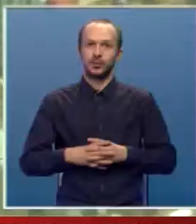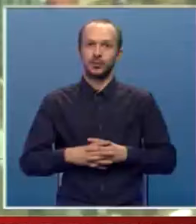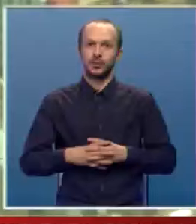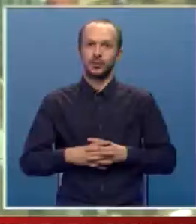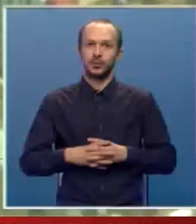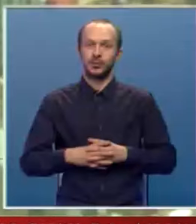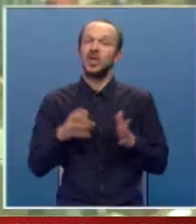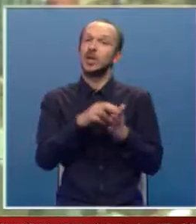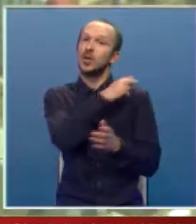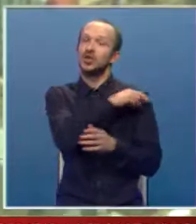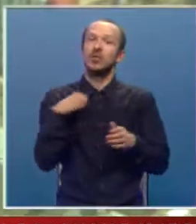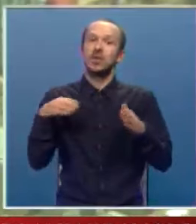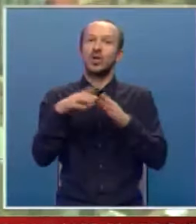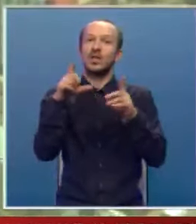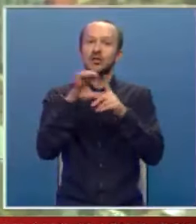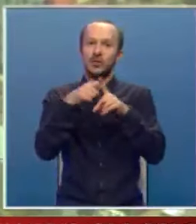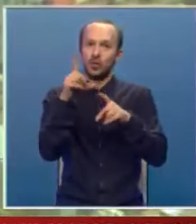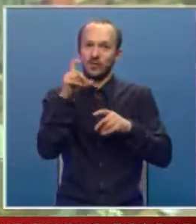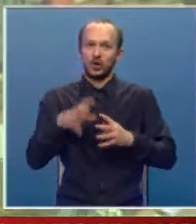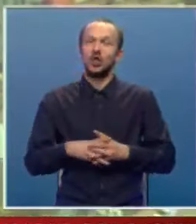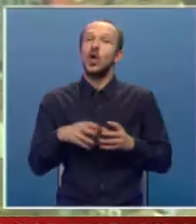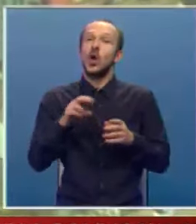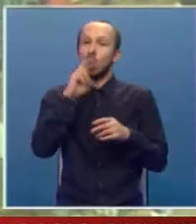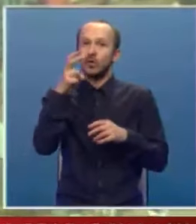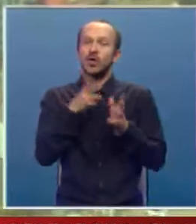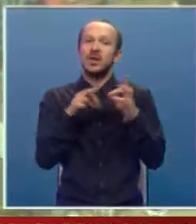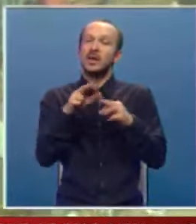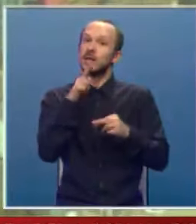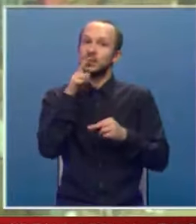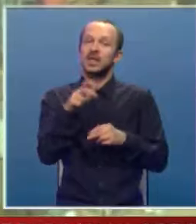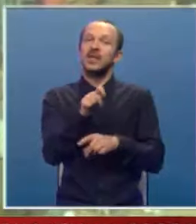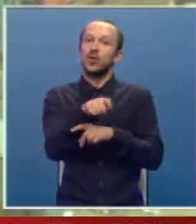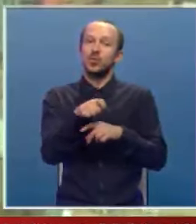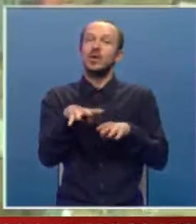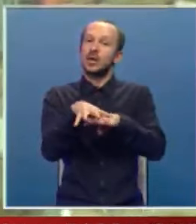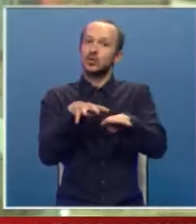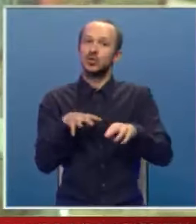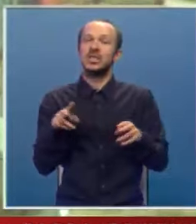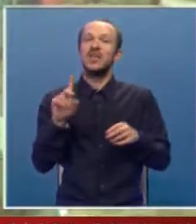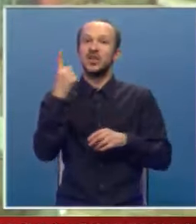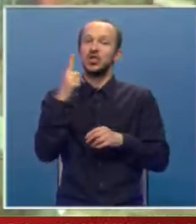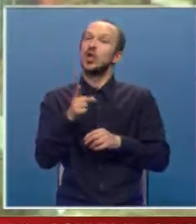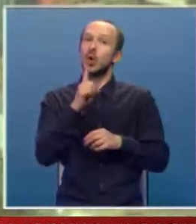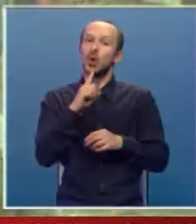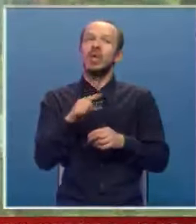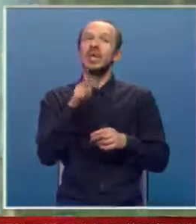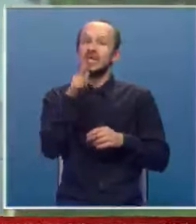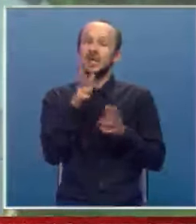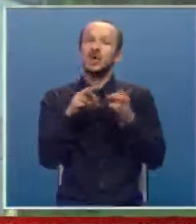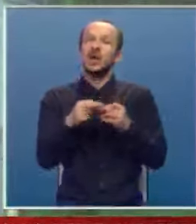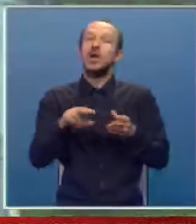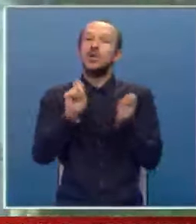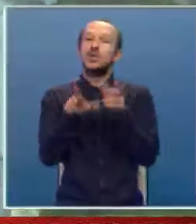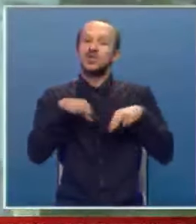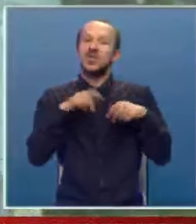Grado načelnik Banja Luke Draškostan i Vuković odgovorio je na zahtjevo odbornika Skupštinske većine koji insistiraju na stvajanju